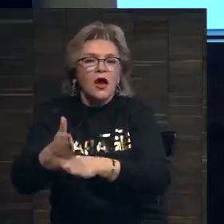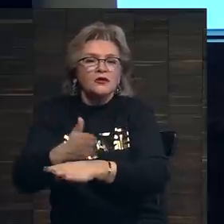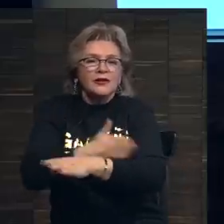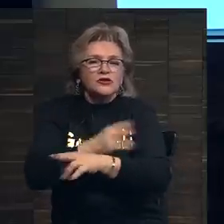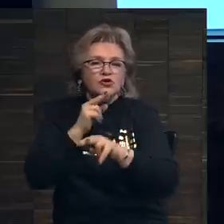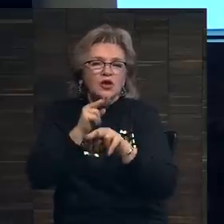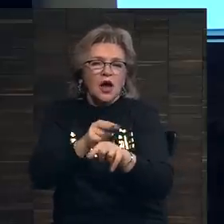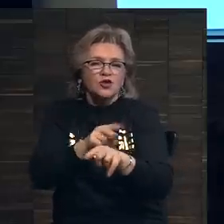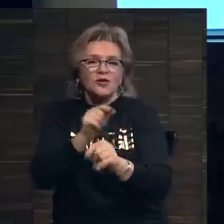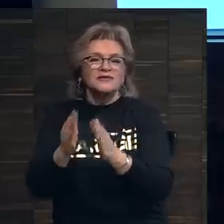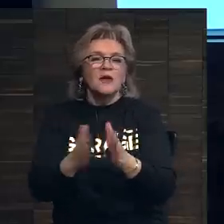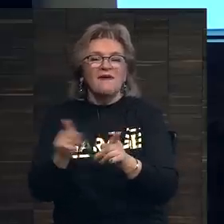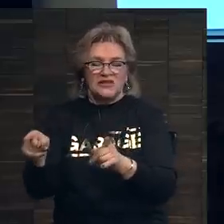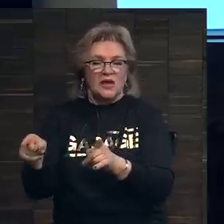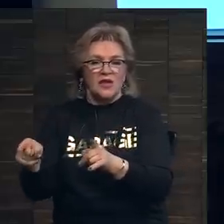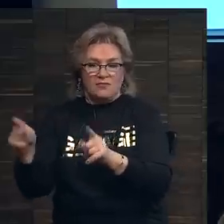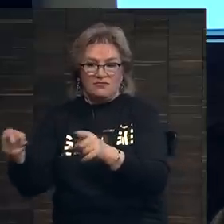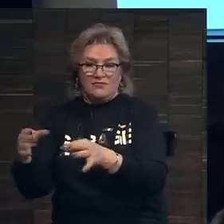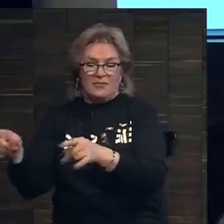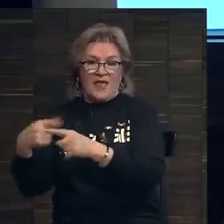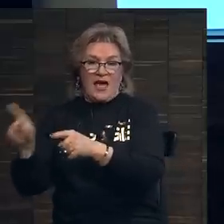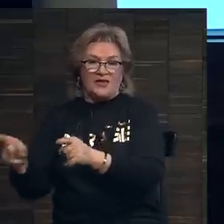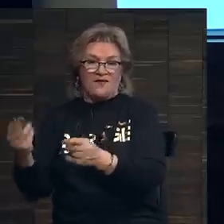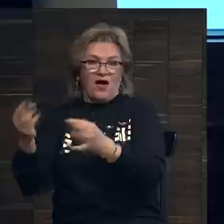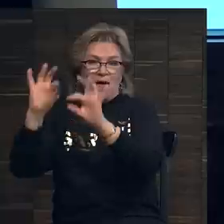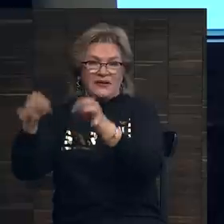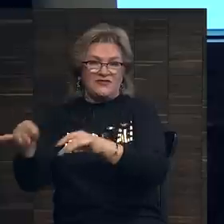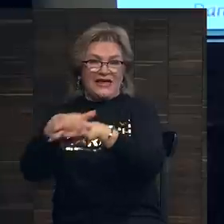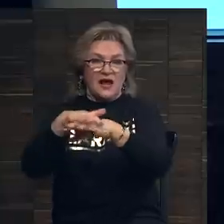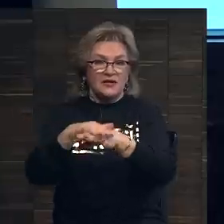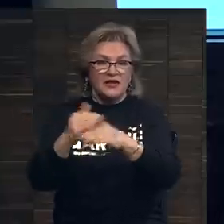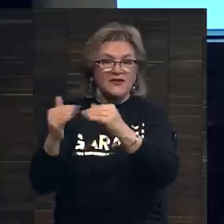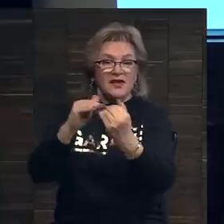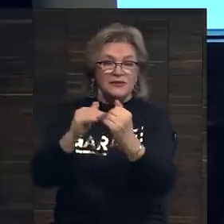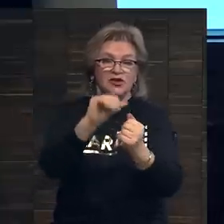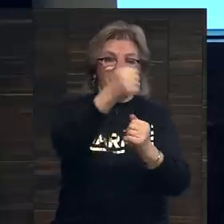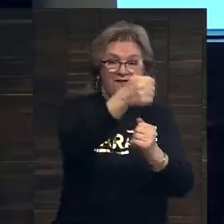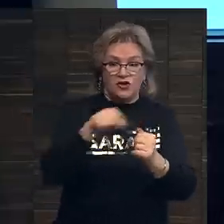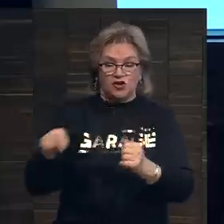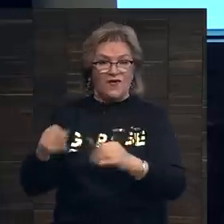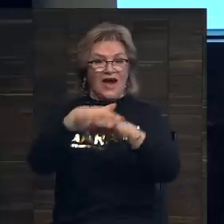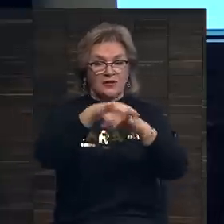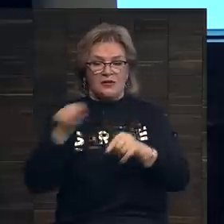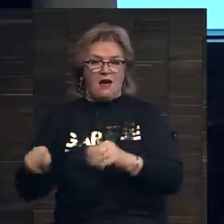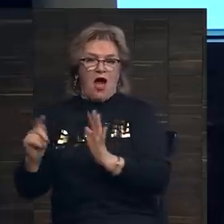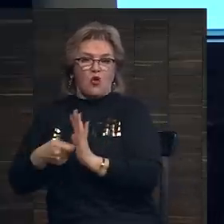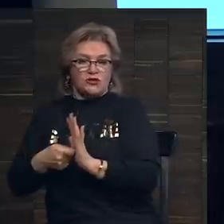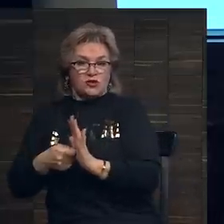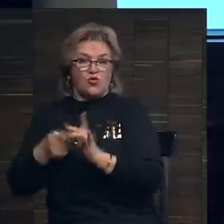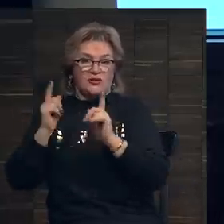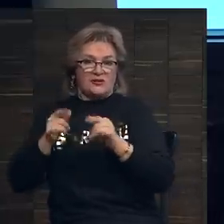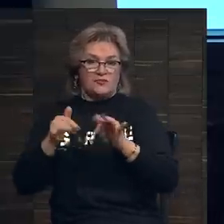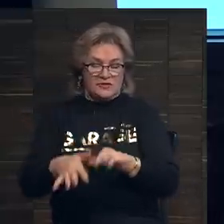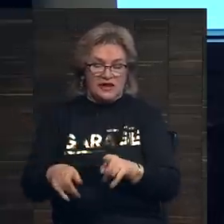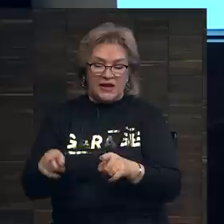контроля за поведением произведений на рынке. Взаимоотношения первичного рынка и аукционов на самом деле